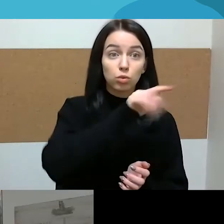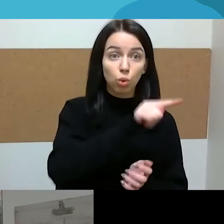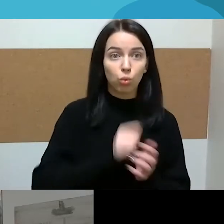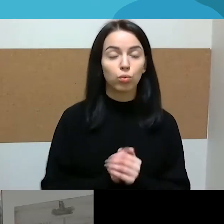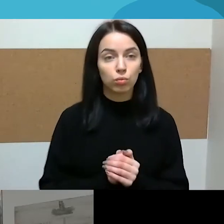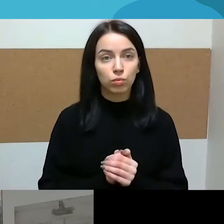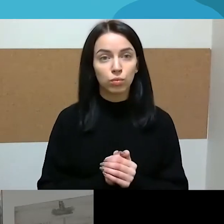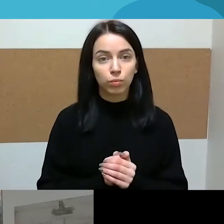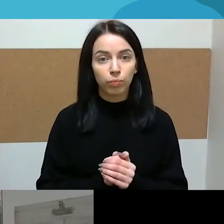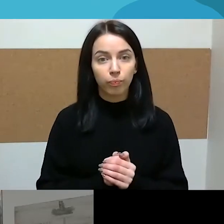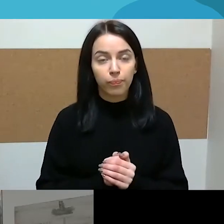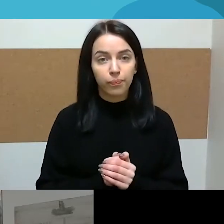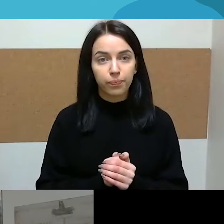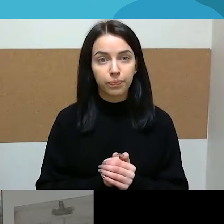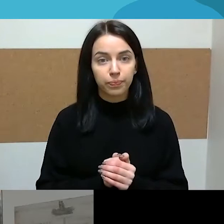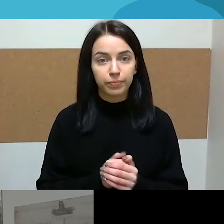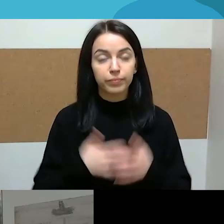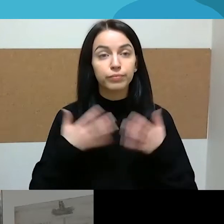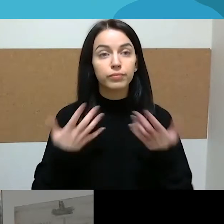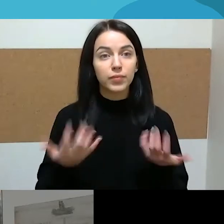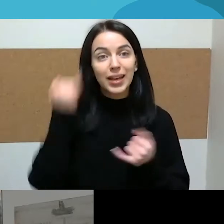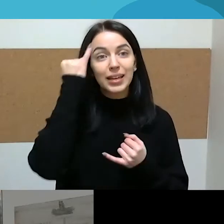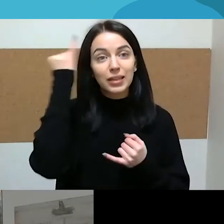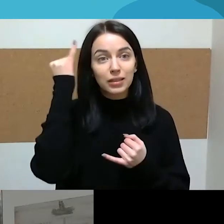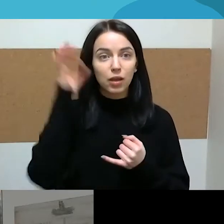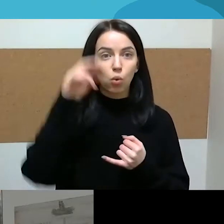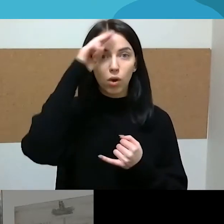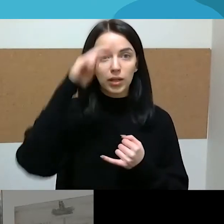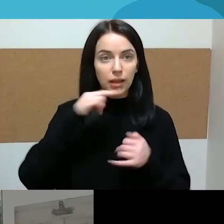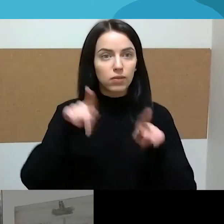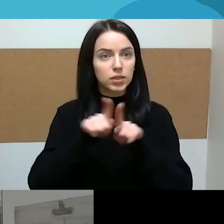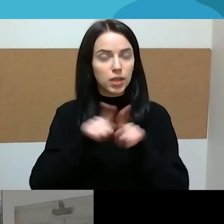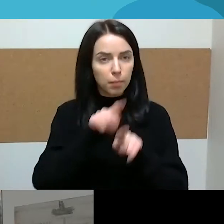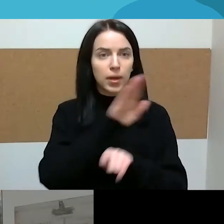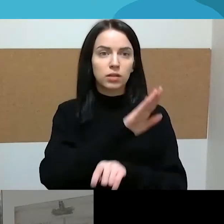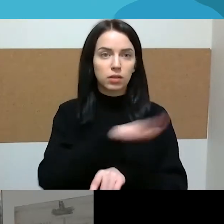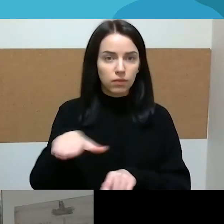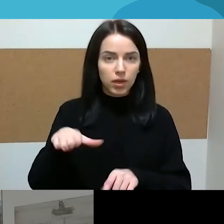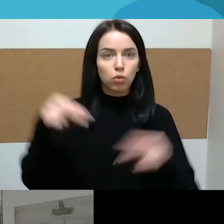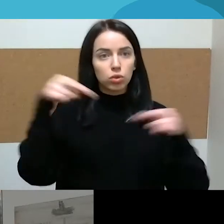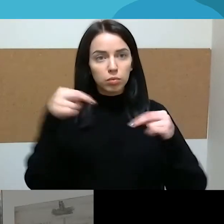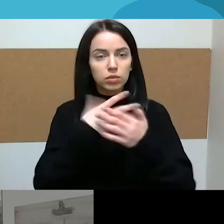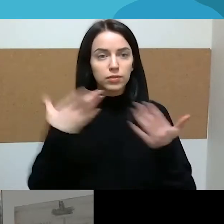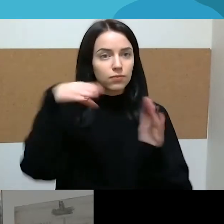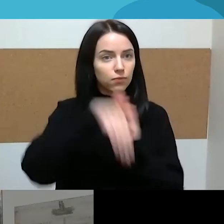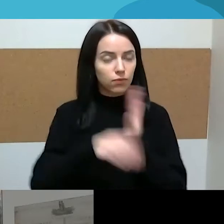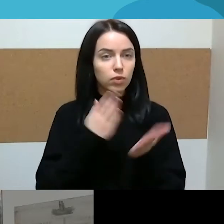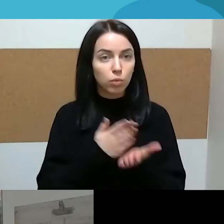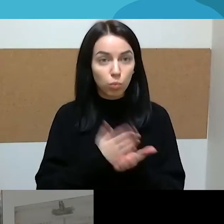Ir tą idėją, kad tėvas visgi turi būti įsitraukęs į vaikų priežiūrą ir